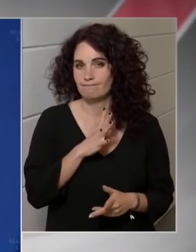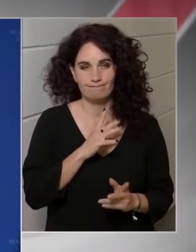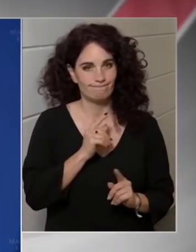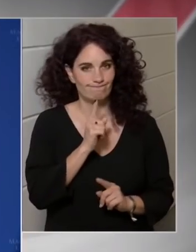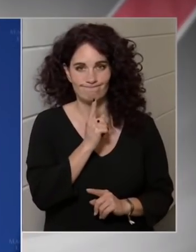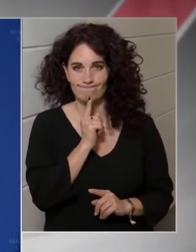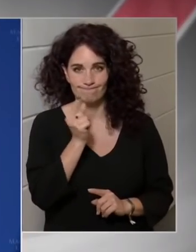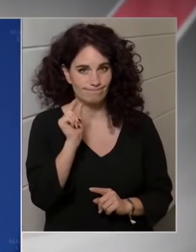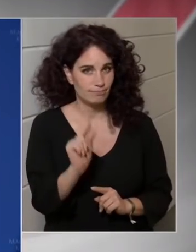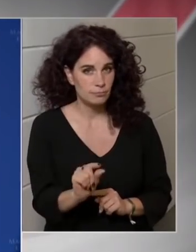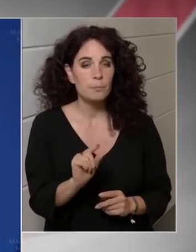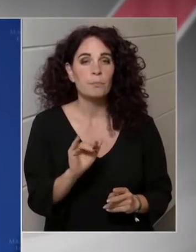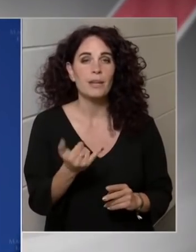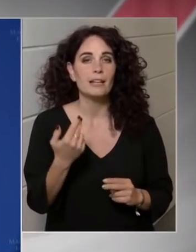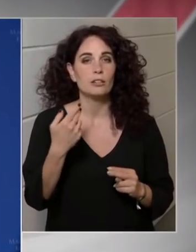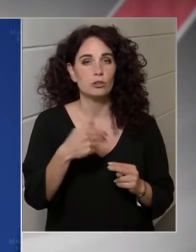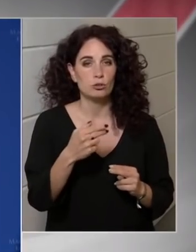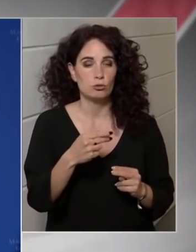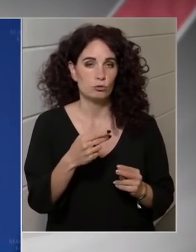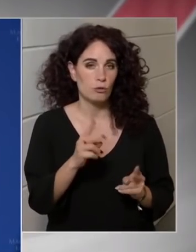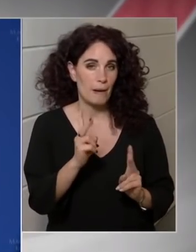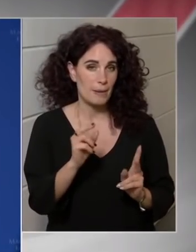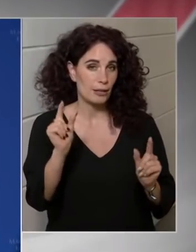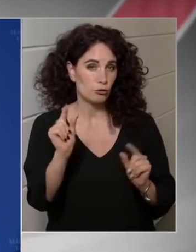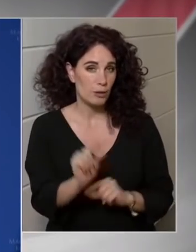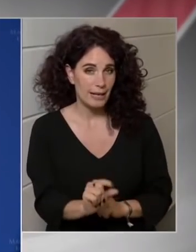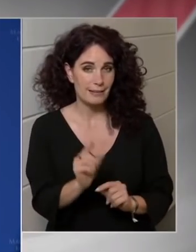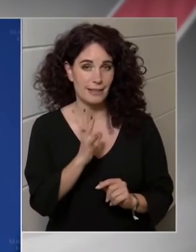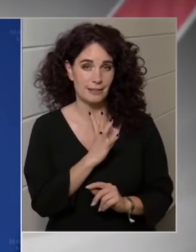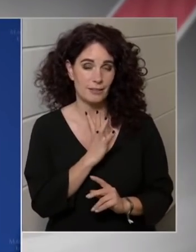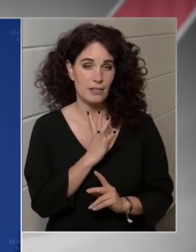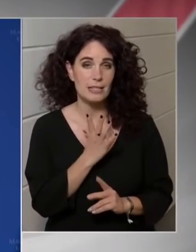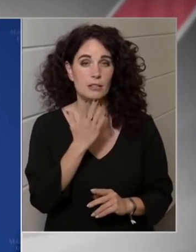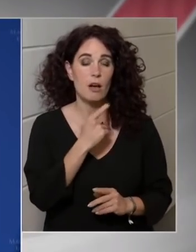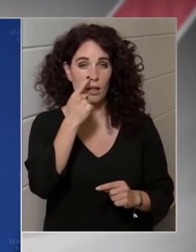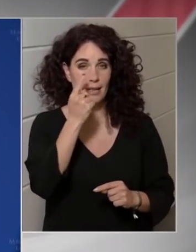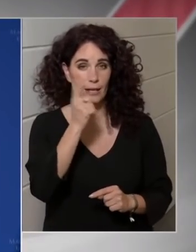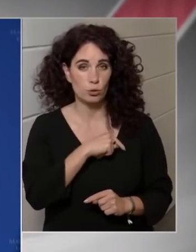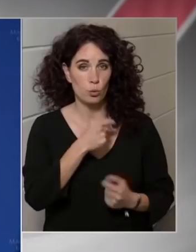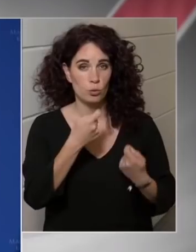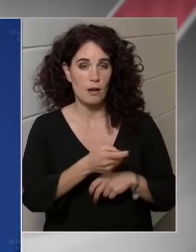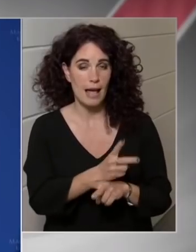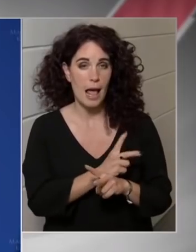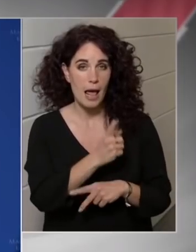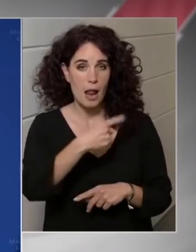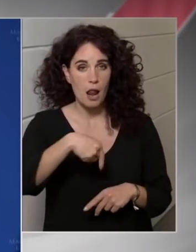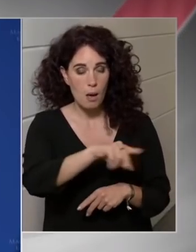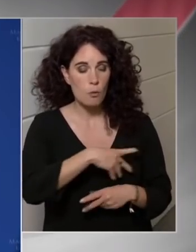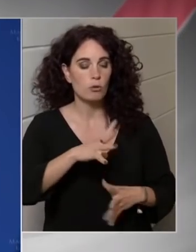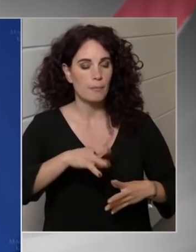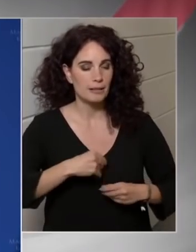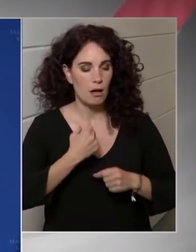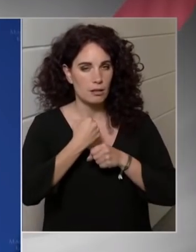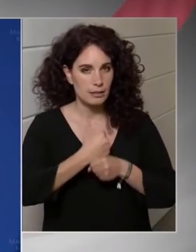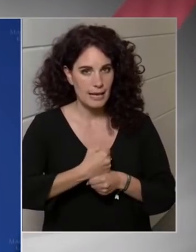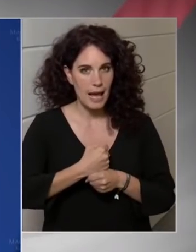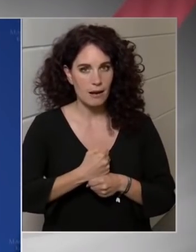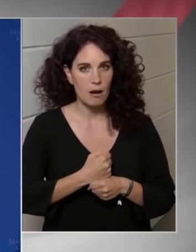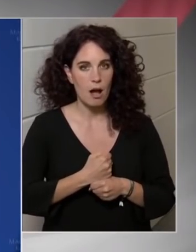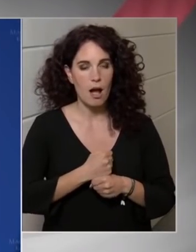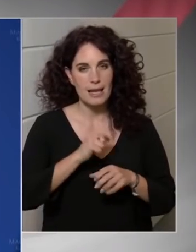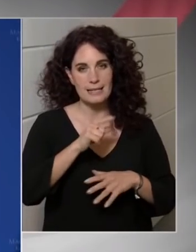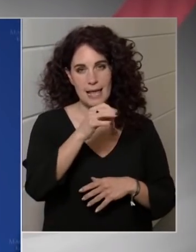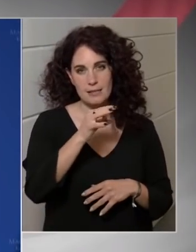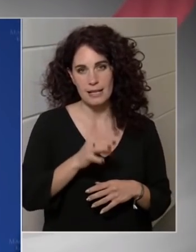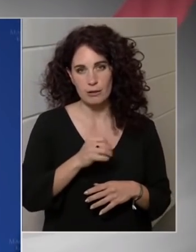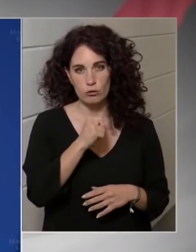csekély, és tovább csökkenthető azzal, hogyha a NATO tagállamok betartják a kétszázadékos GDP-örányos